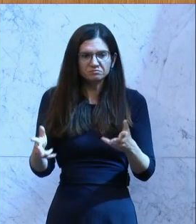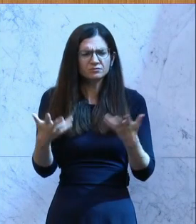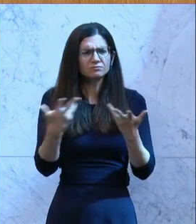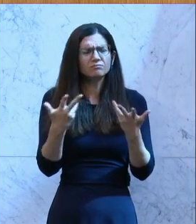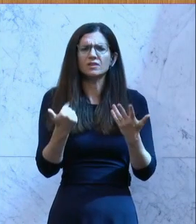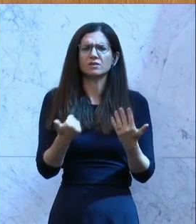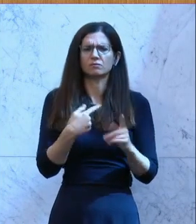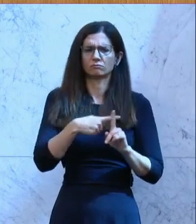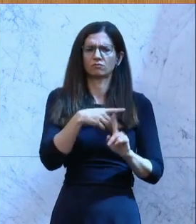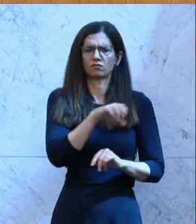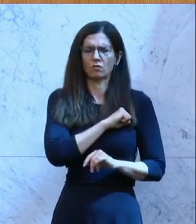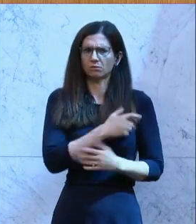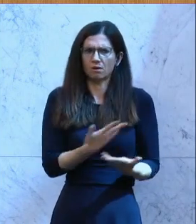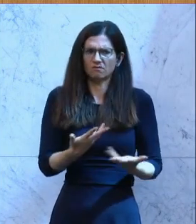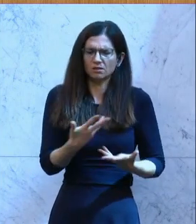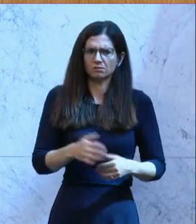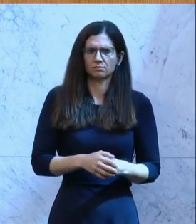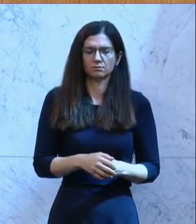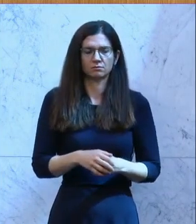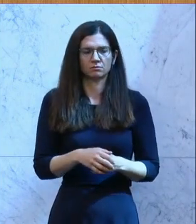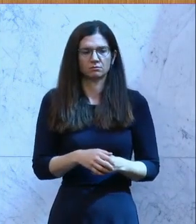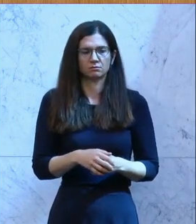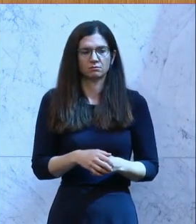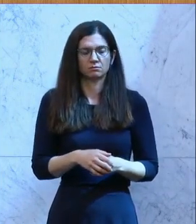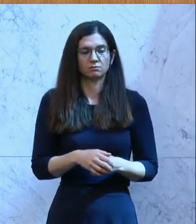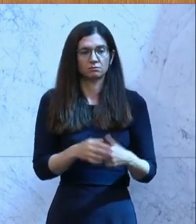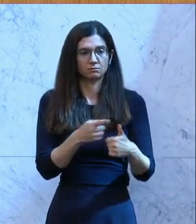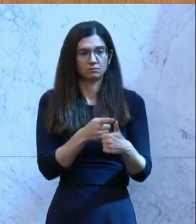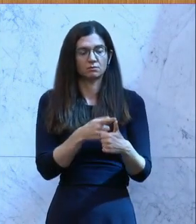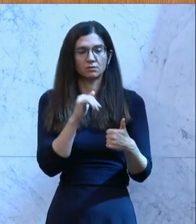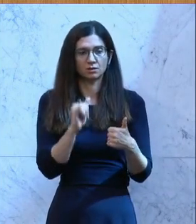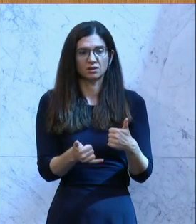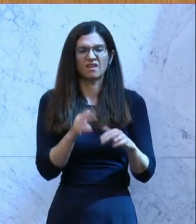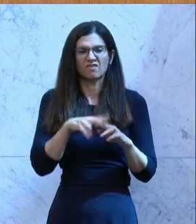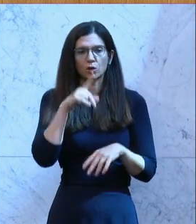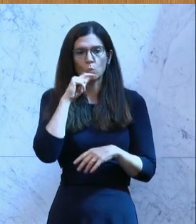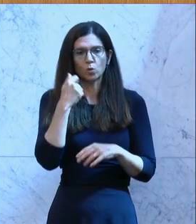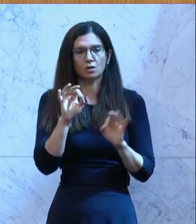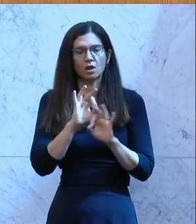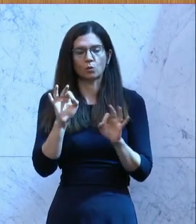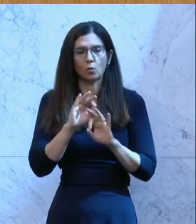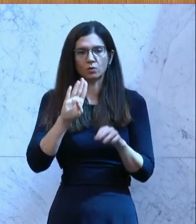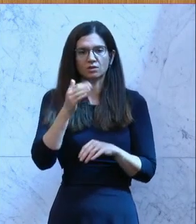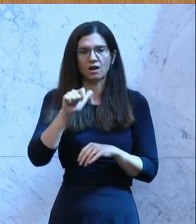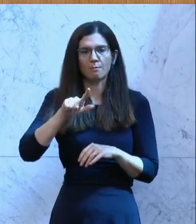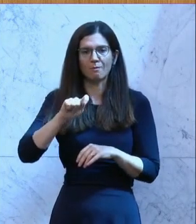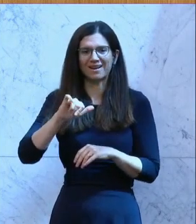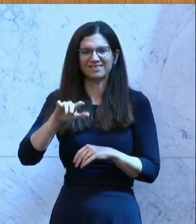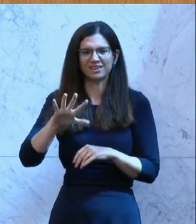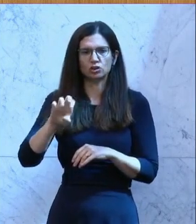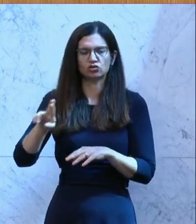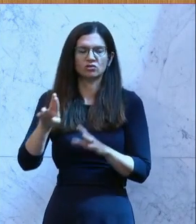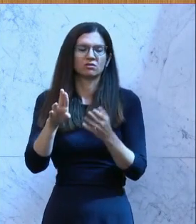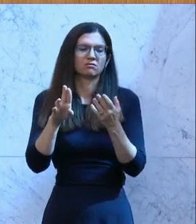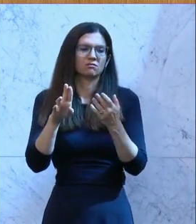ist die Wirkung tatsächlich gewesen? Das Erste ist, ja, wenn wir Ungarn oder die baltischen Staaten heranziehen, die haben eine höhere